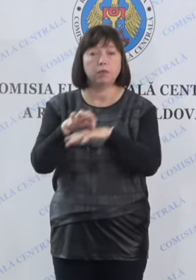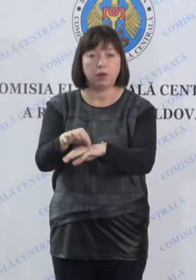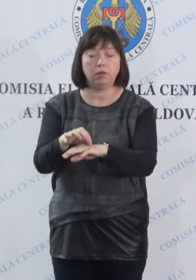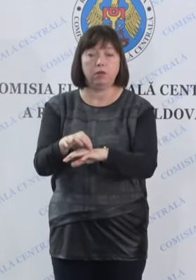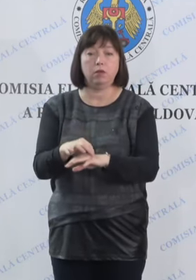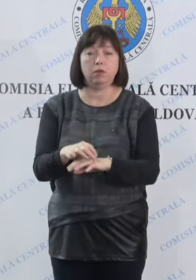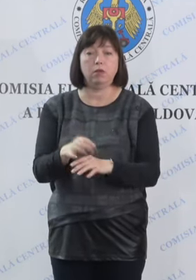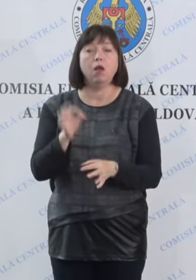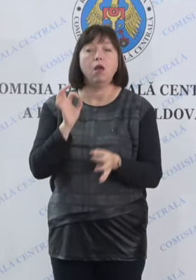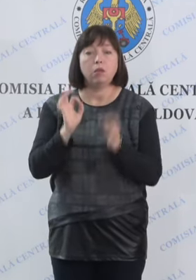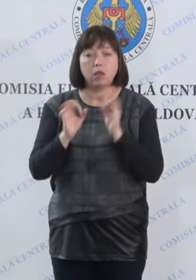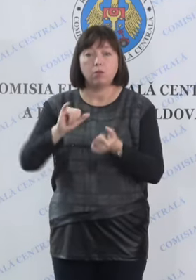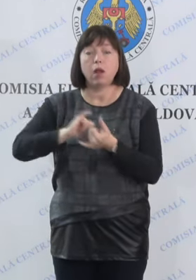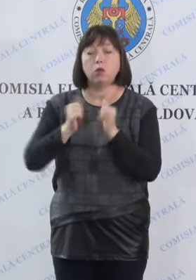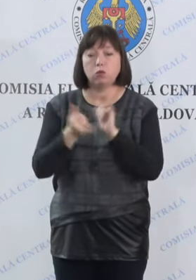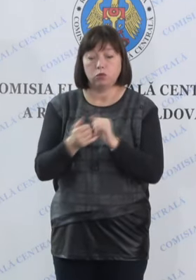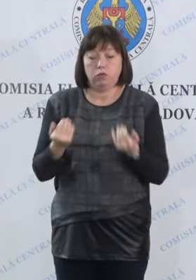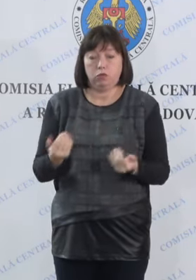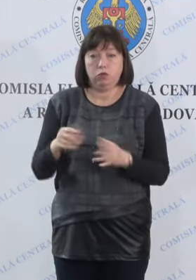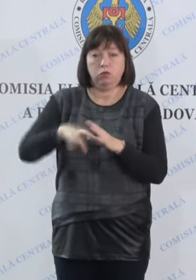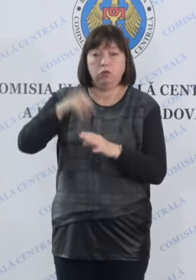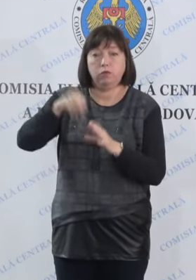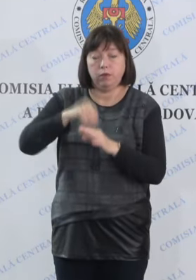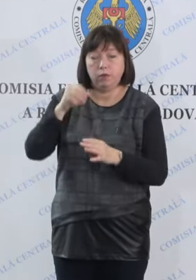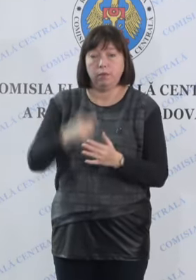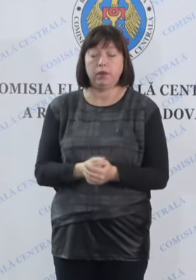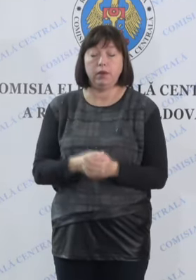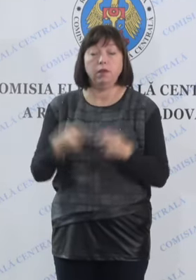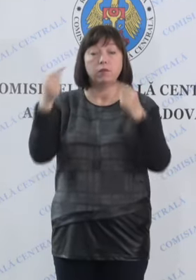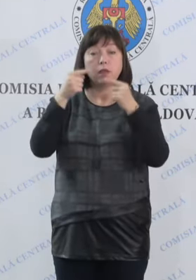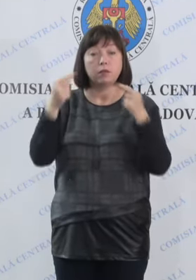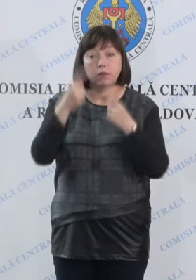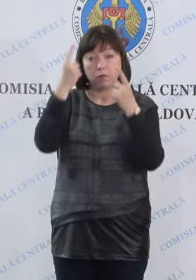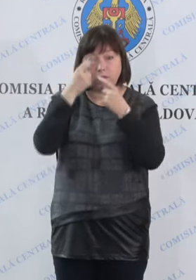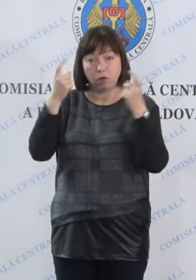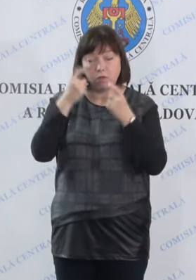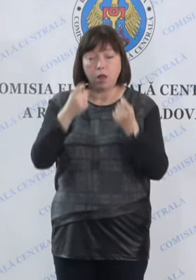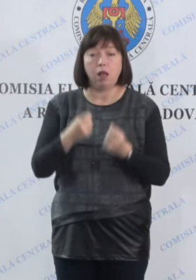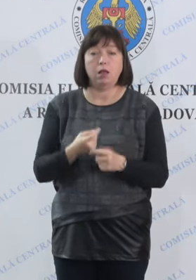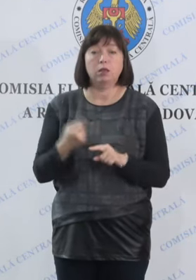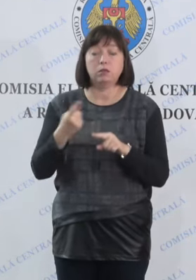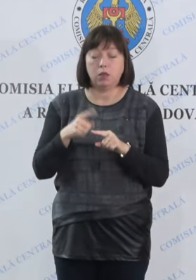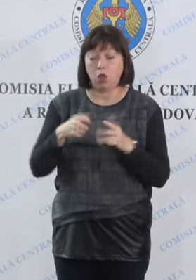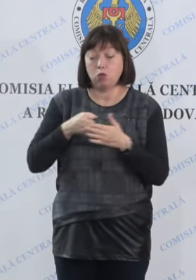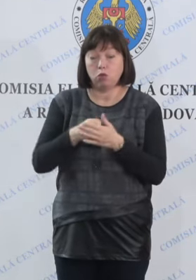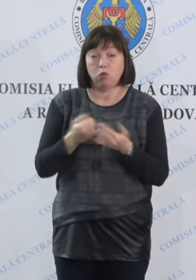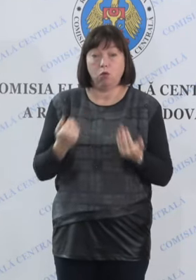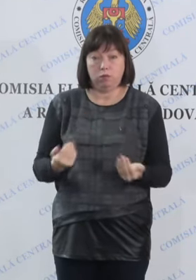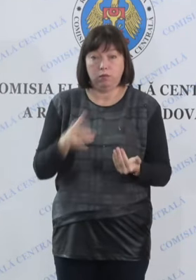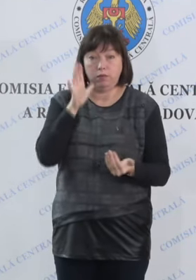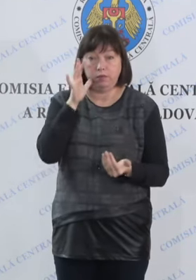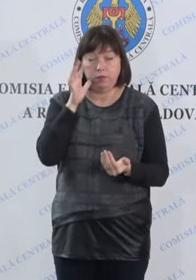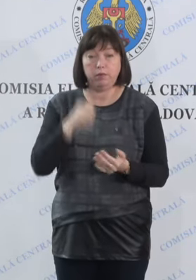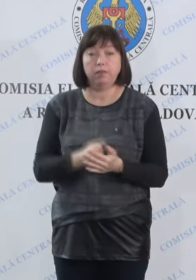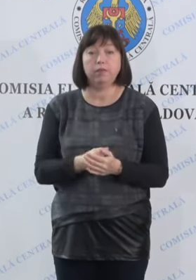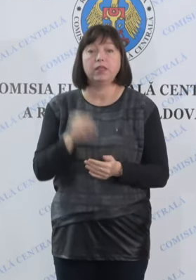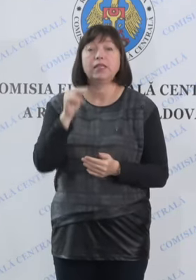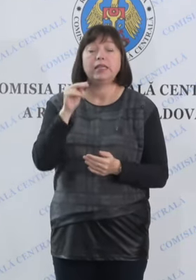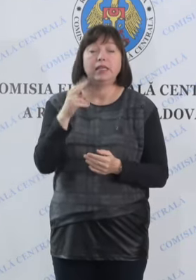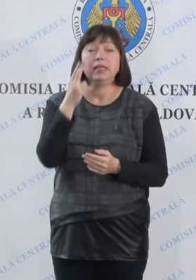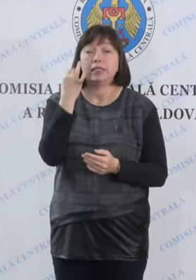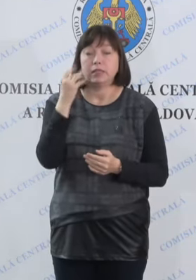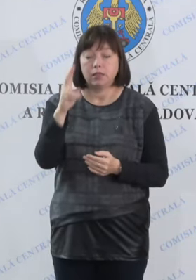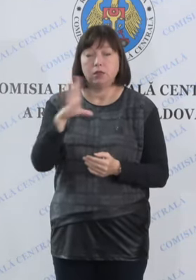bune condiții a alegerilor de astăzi. Conform informațiilor operative de până la această oră, CEC